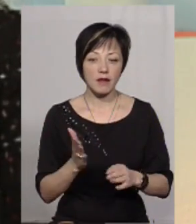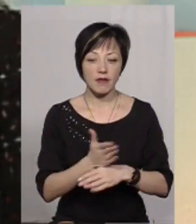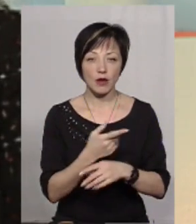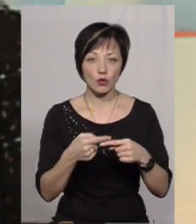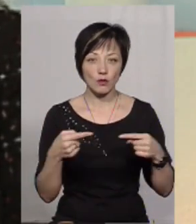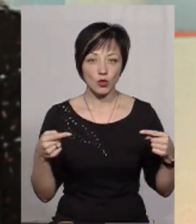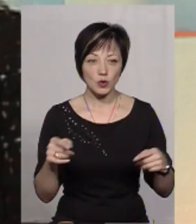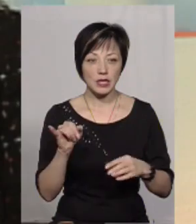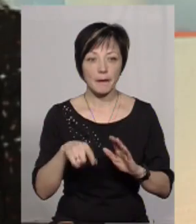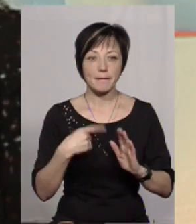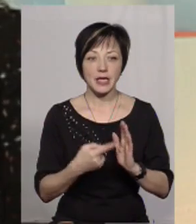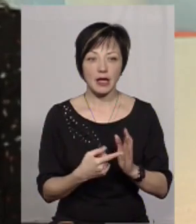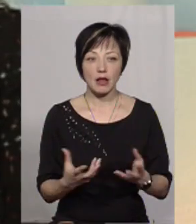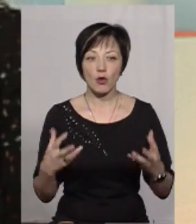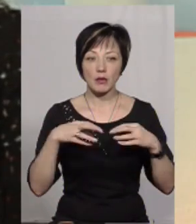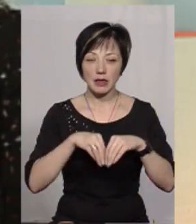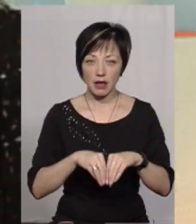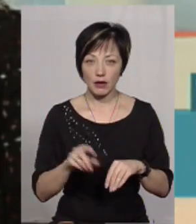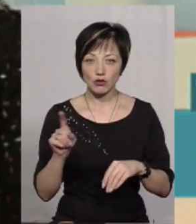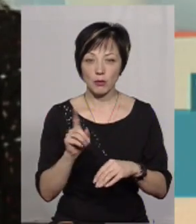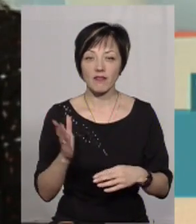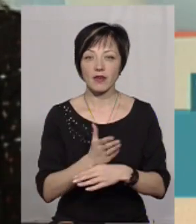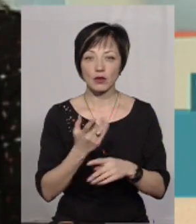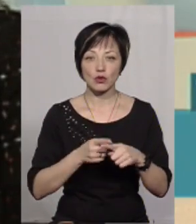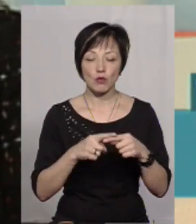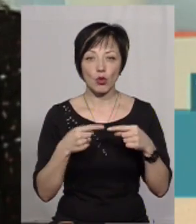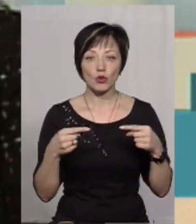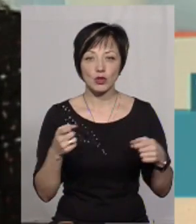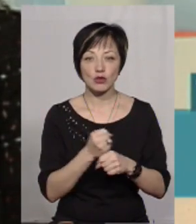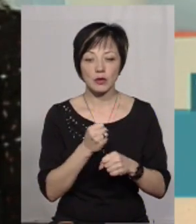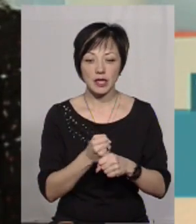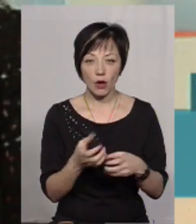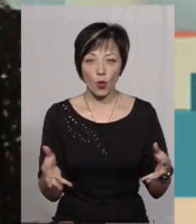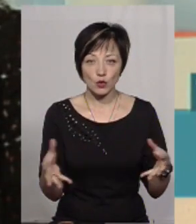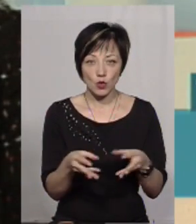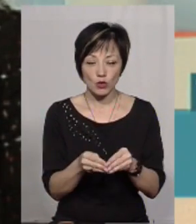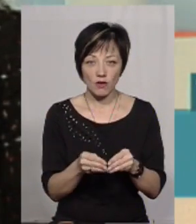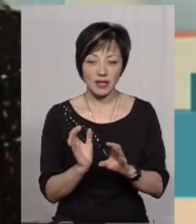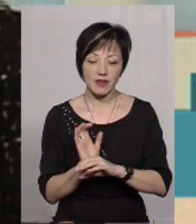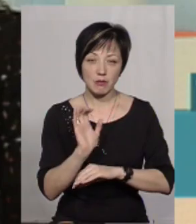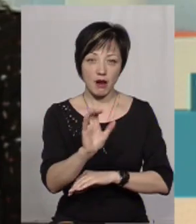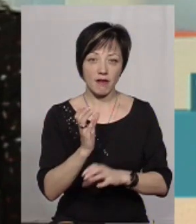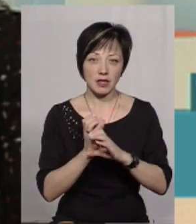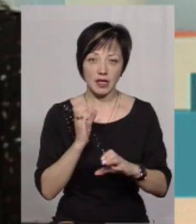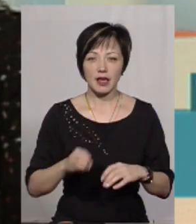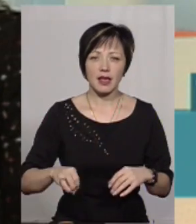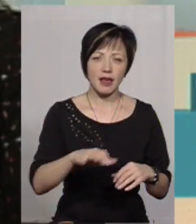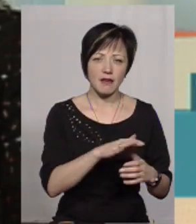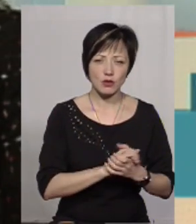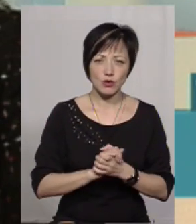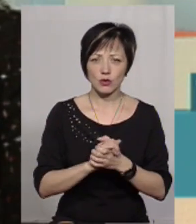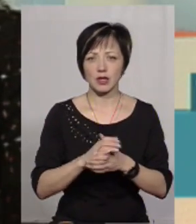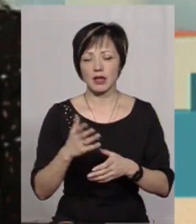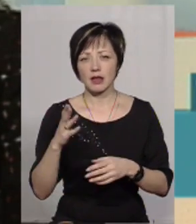продукції. І питання об'єднання для того, щоб виготовити цю продукцію, зробити консолідований вантаж і відправити його в Європейський